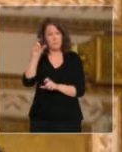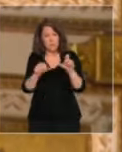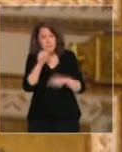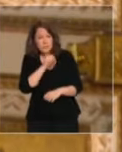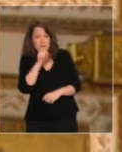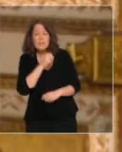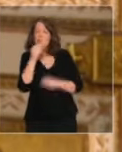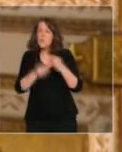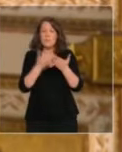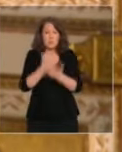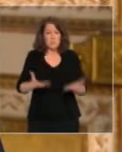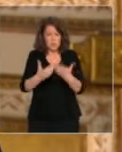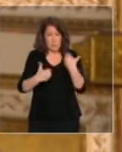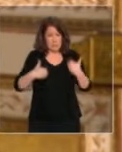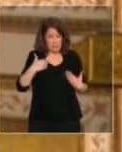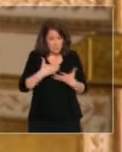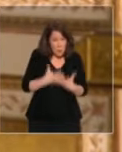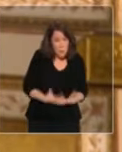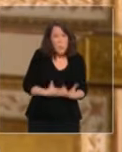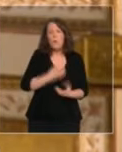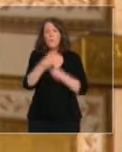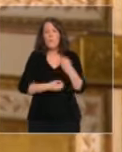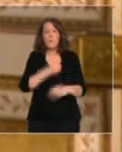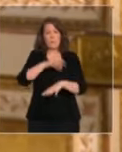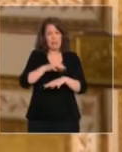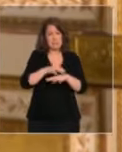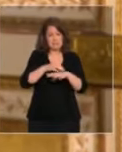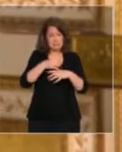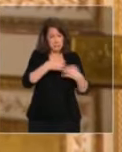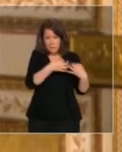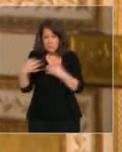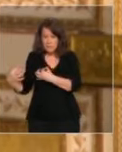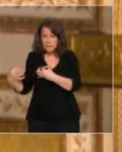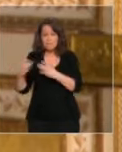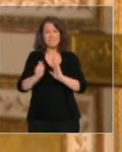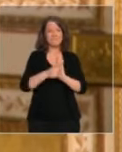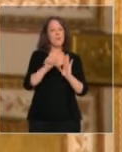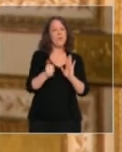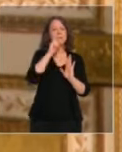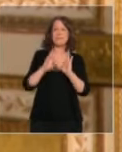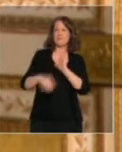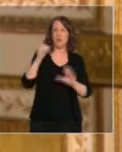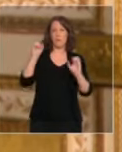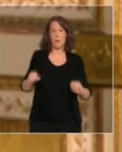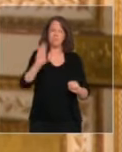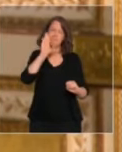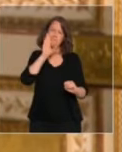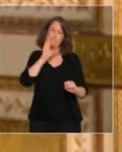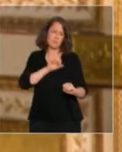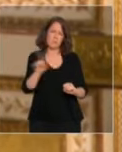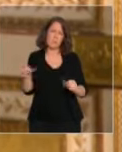personnes atteintes de maladies chroniques, de rester, même après le 11 mai, confinées, tout au moins dans un premier temps.